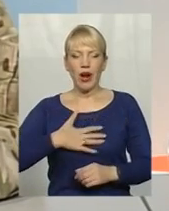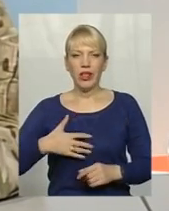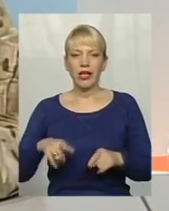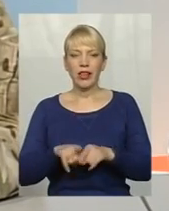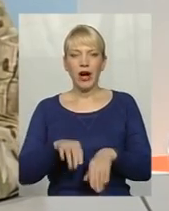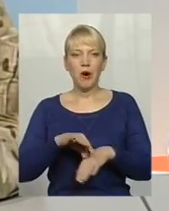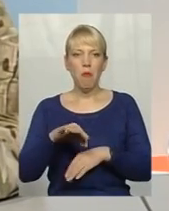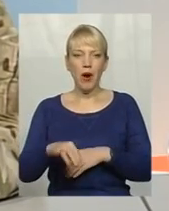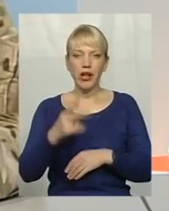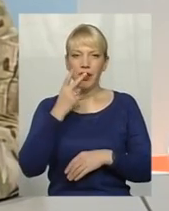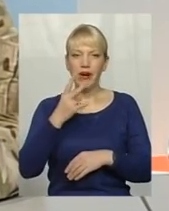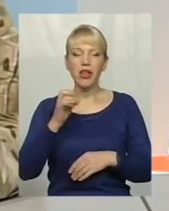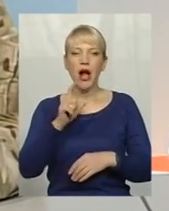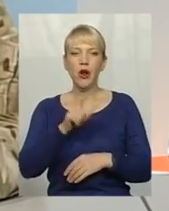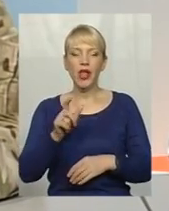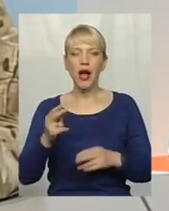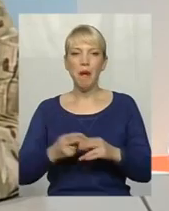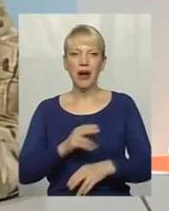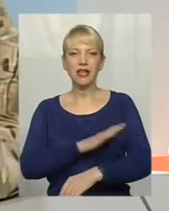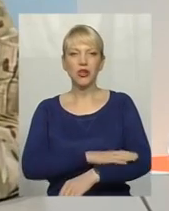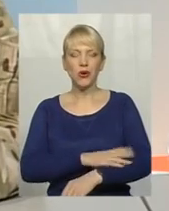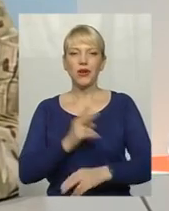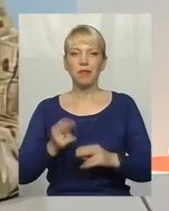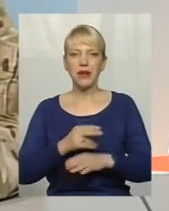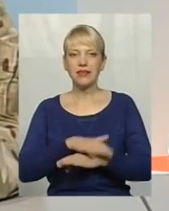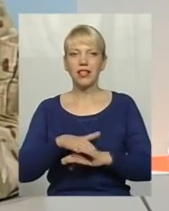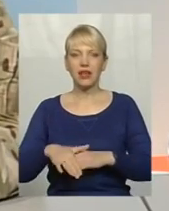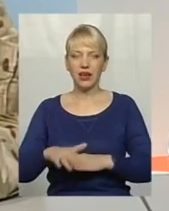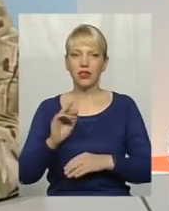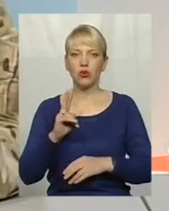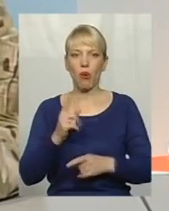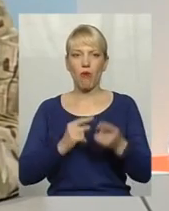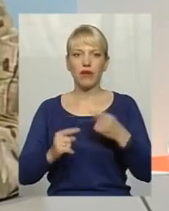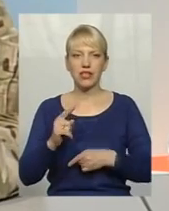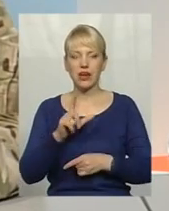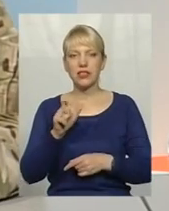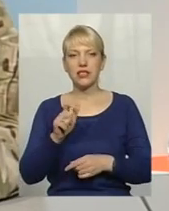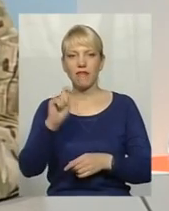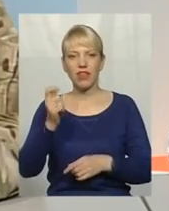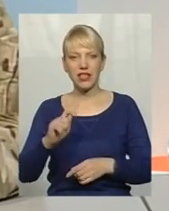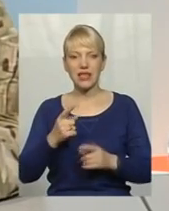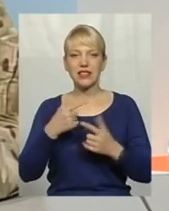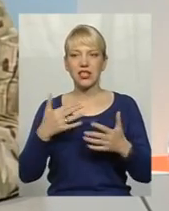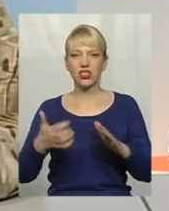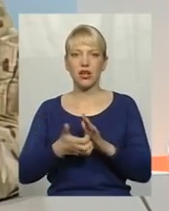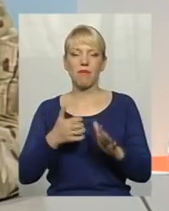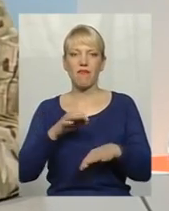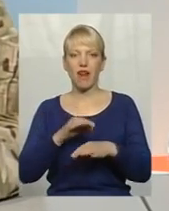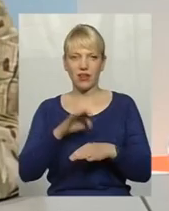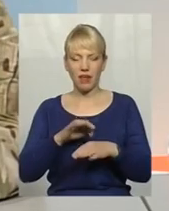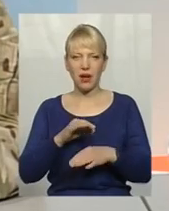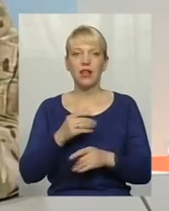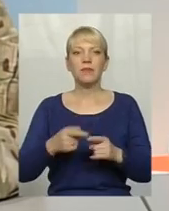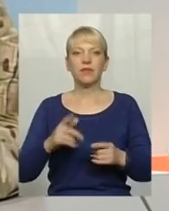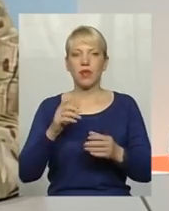боляче дивитися на людей без рук, без ніг, які повертаються з війни, з іншими вадами. Але молодці, не здаються.